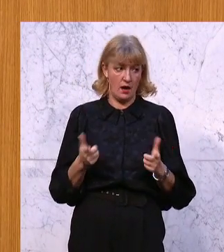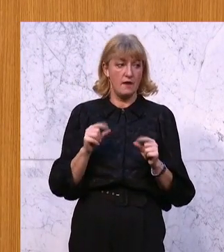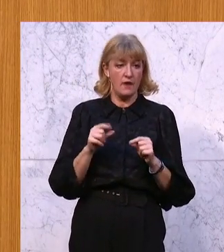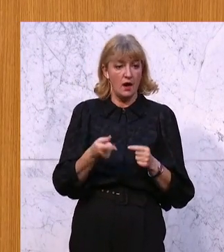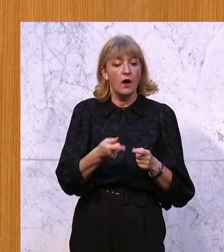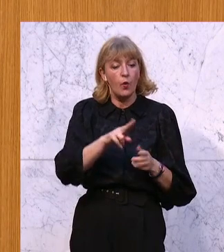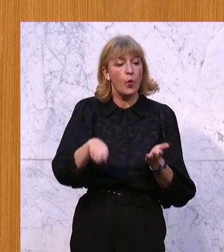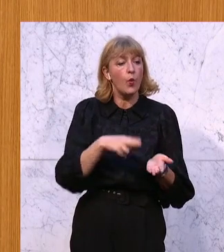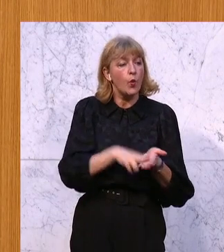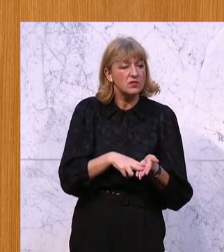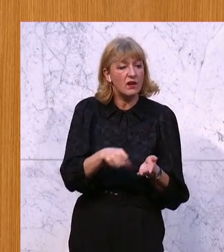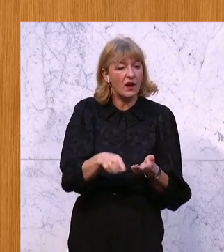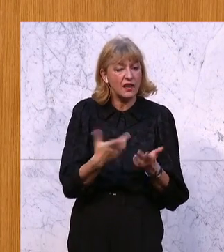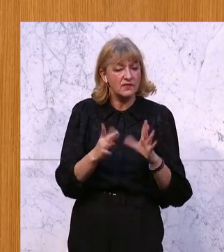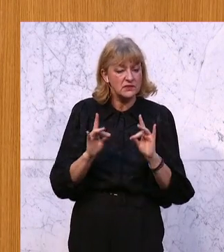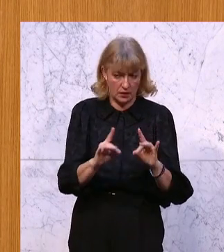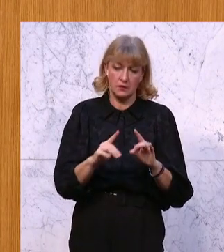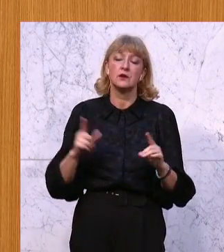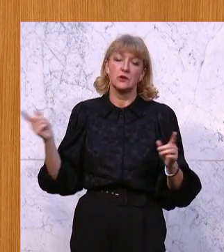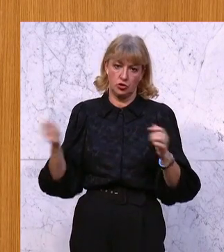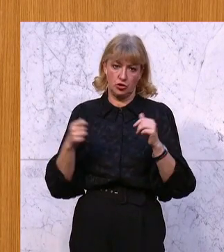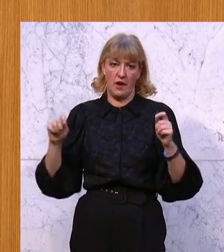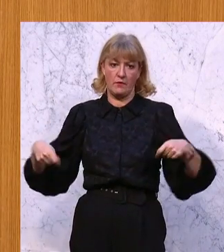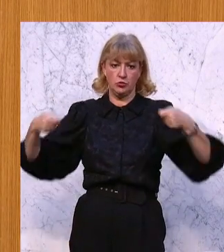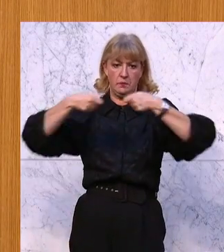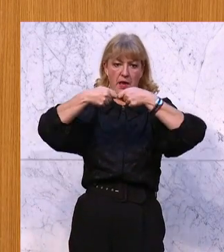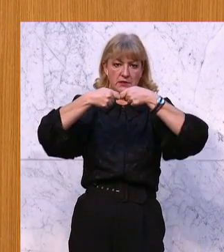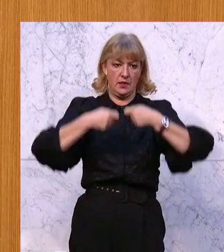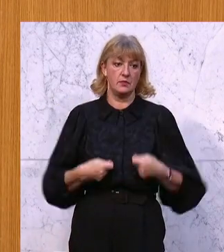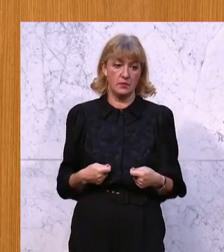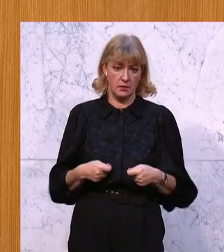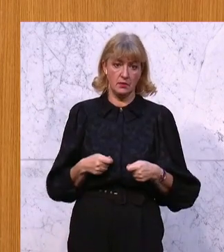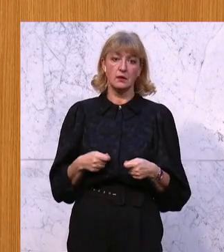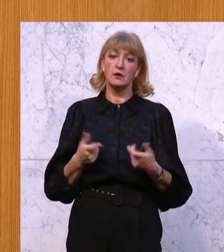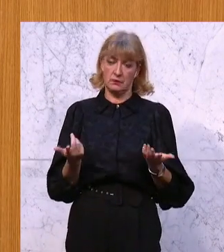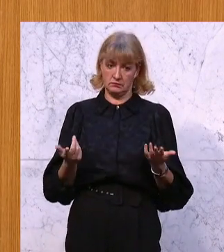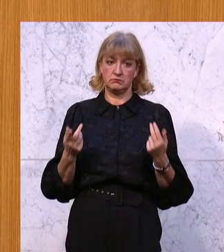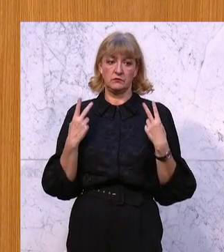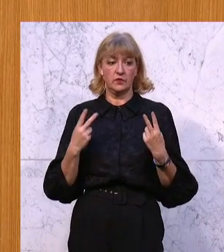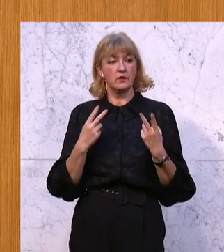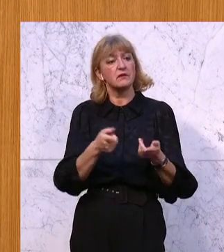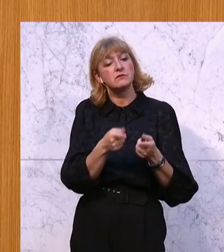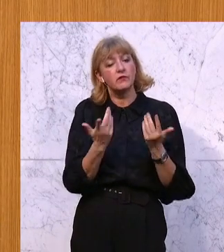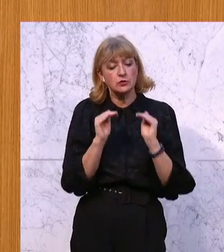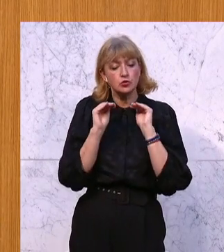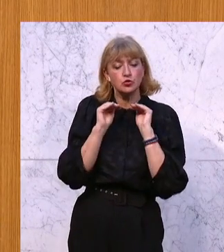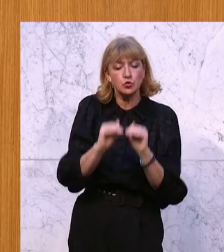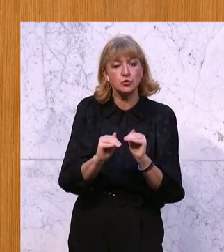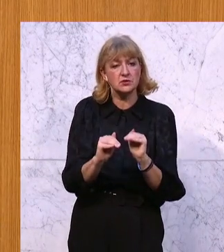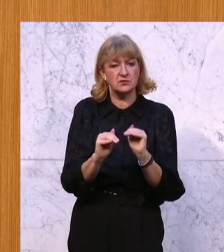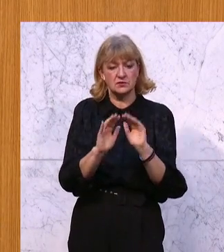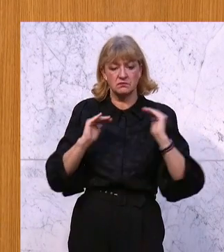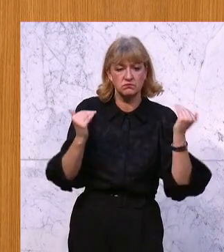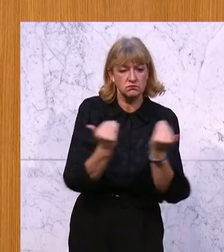Tat widerspiegeln. Es geht ja letzten Endes immer darum, welchen Stellenwert wir diesem geschützten Gut